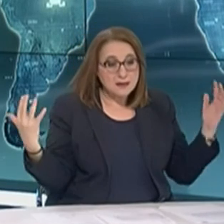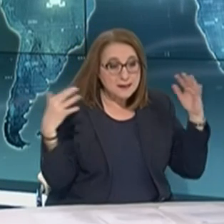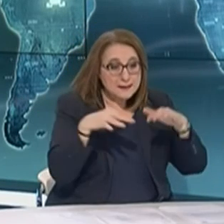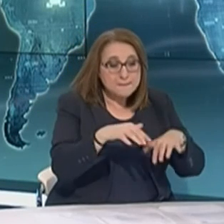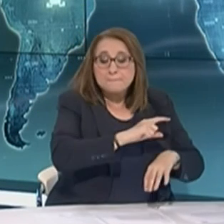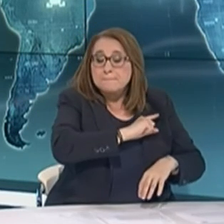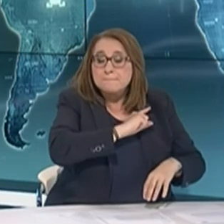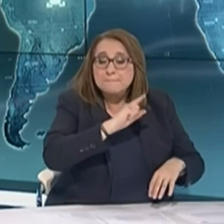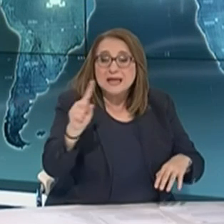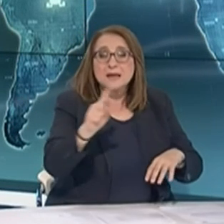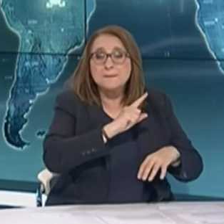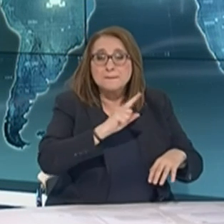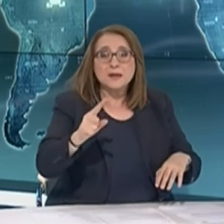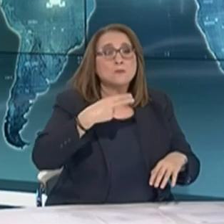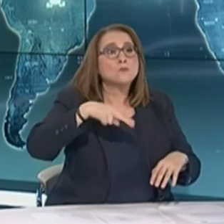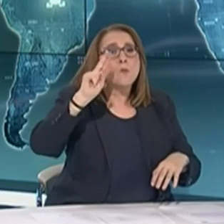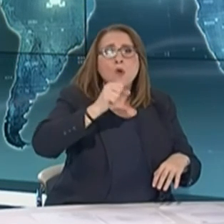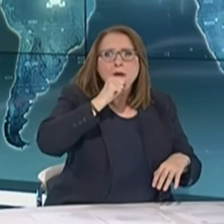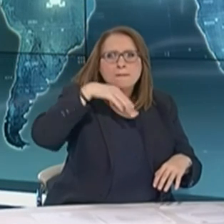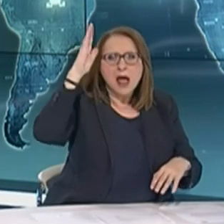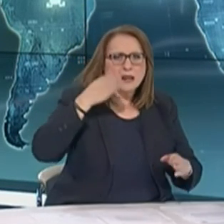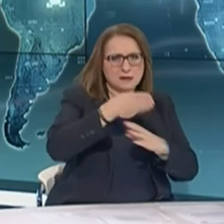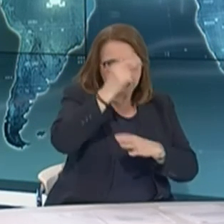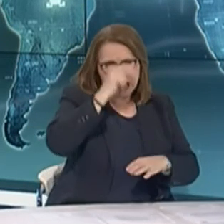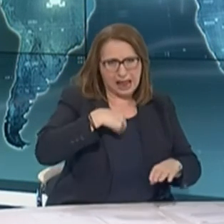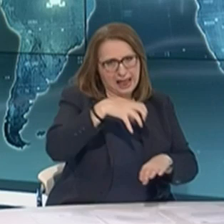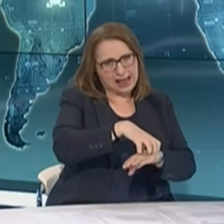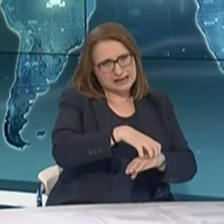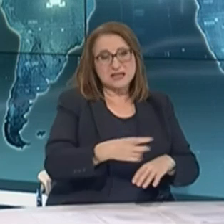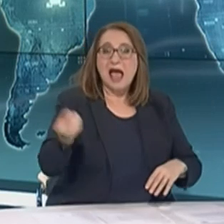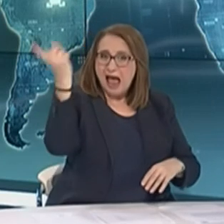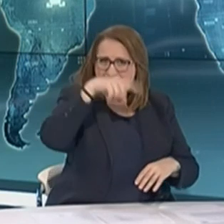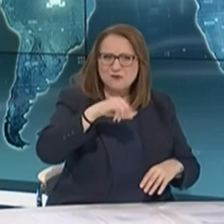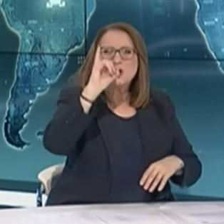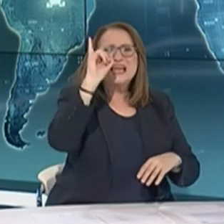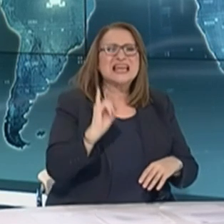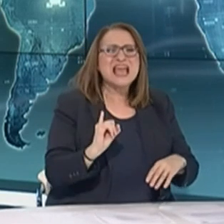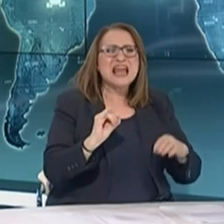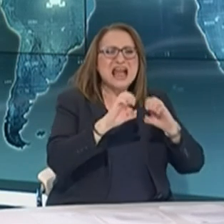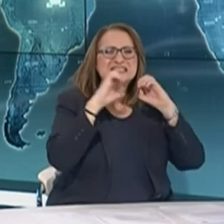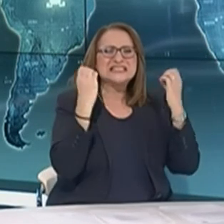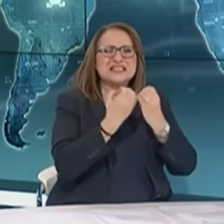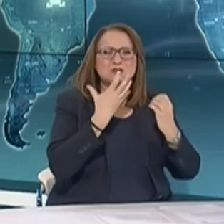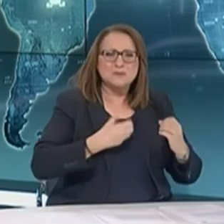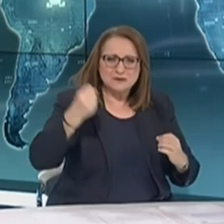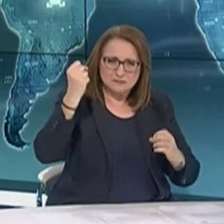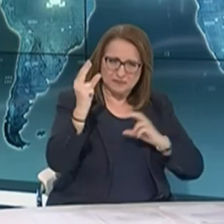γνωρίζουμε όλοι προς έρχοντες εκκλησίες. Γι' αυτό θα συνεδριάζει αύριο η Ιερά Σύνοδος και ελπίζουμε να πάρει τις σωστές αποφάσεις.